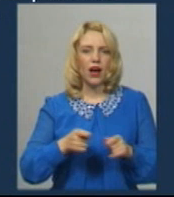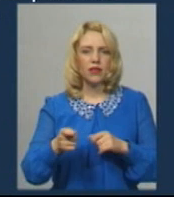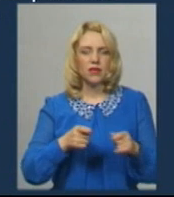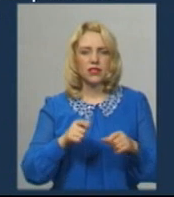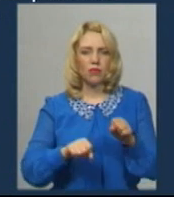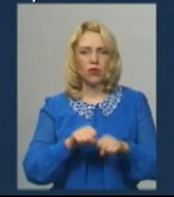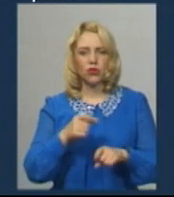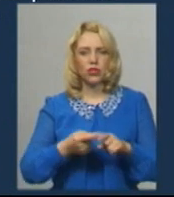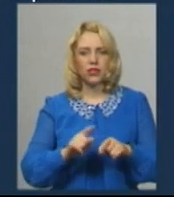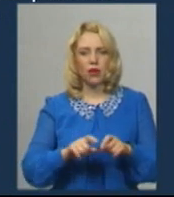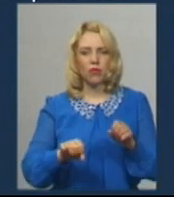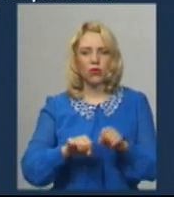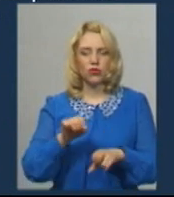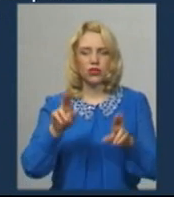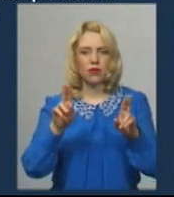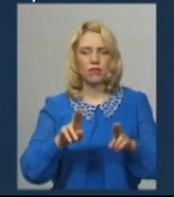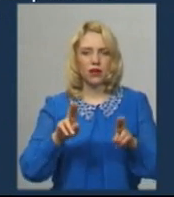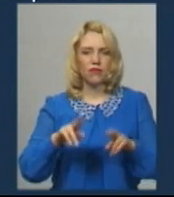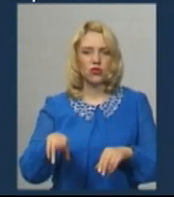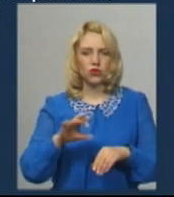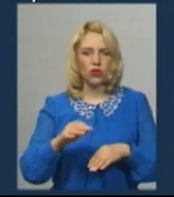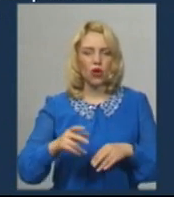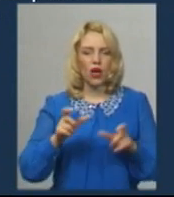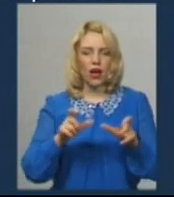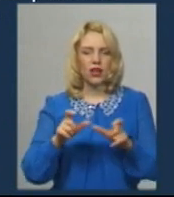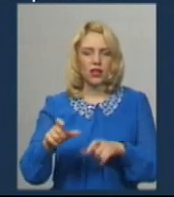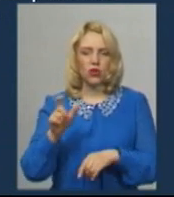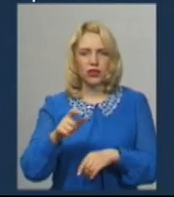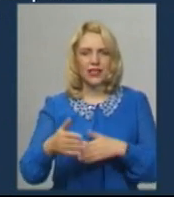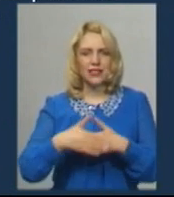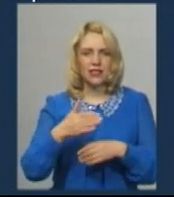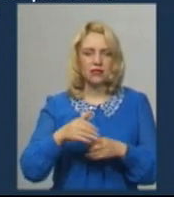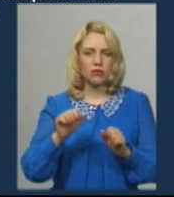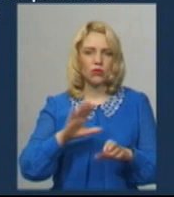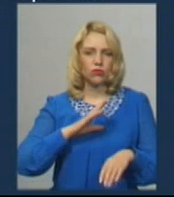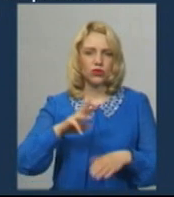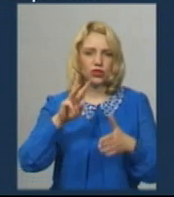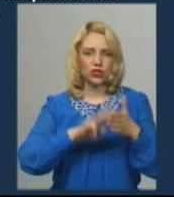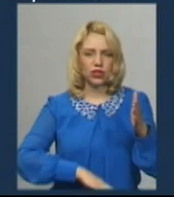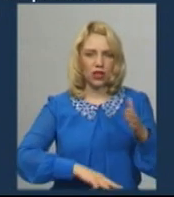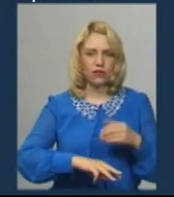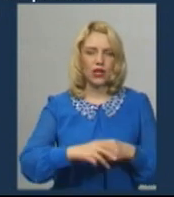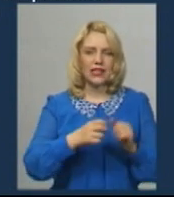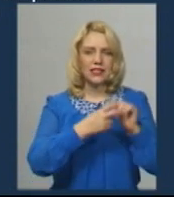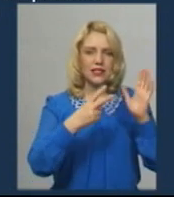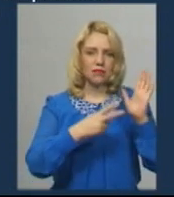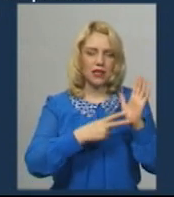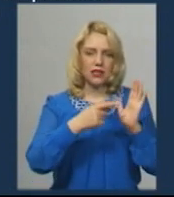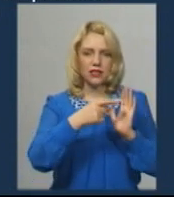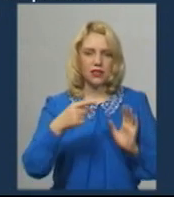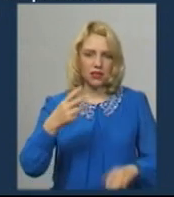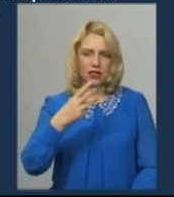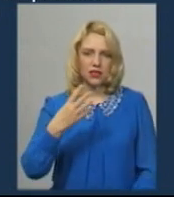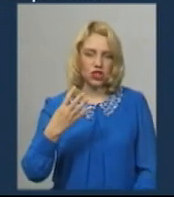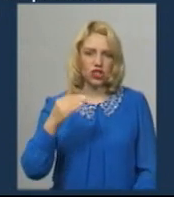порушення правил щодо карантину людей. Санкція цієї статті тягне за собою накладення штрафу у розмірі від 17 до 34